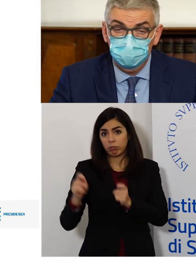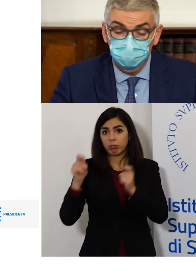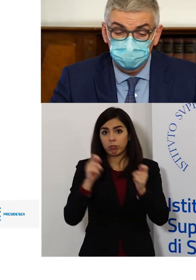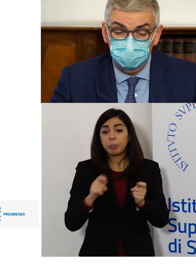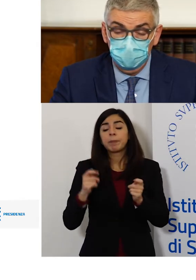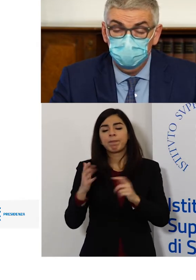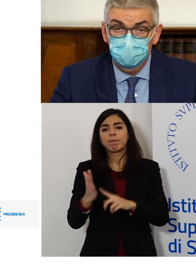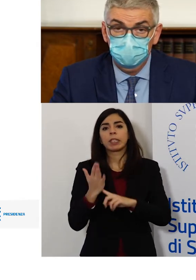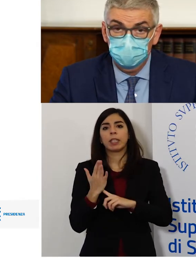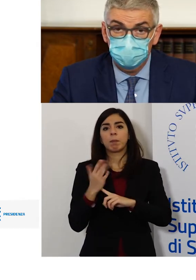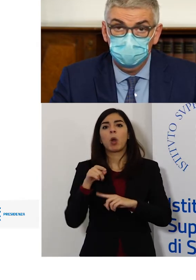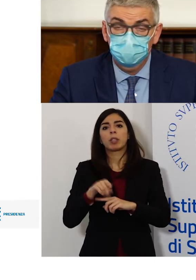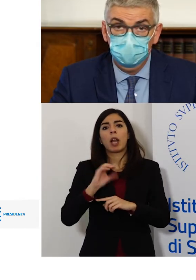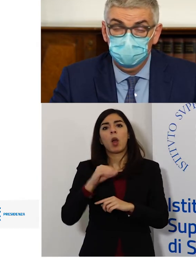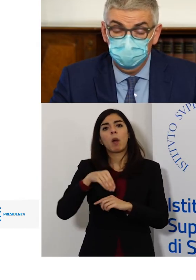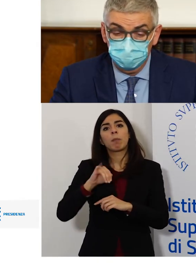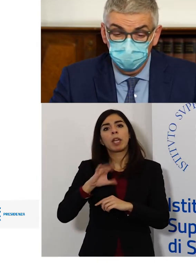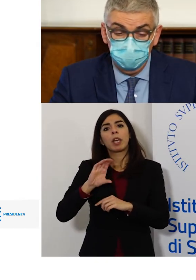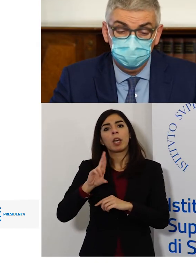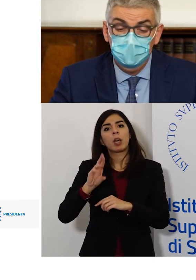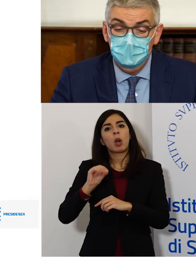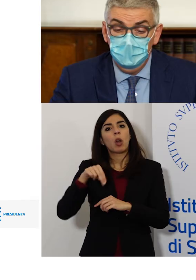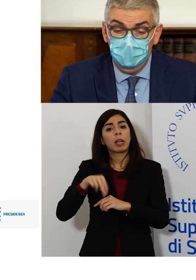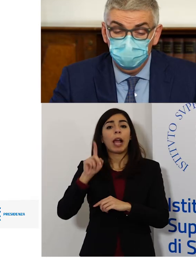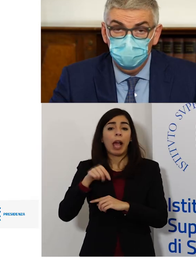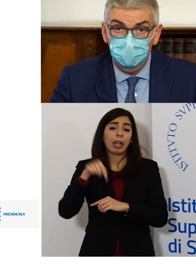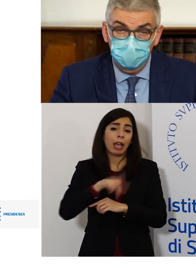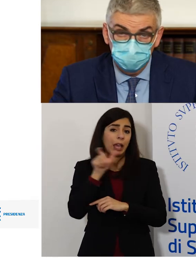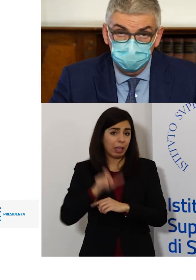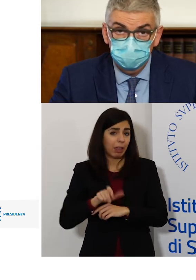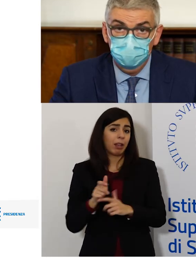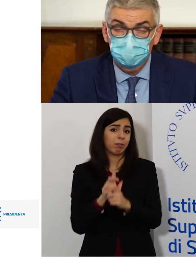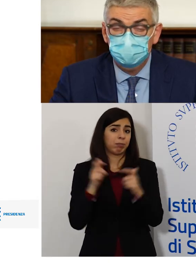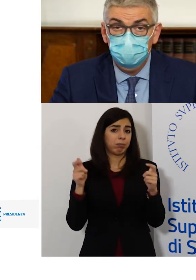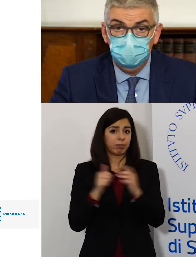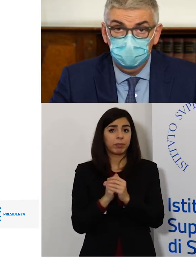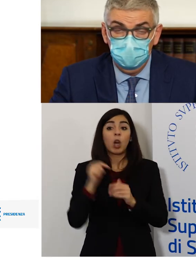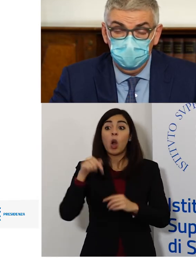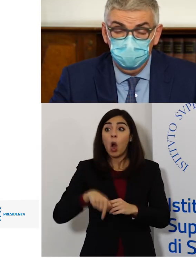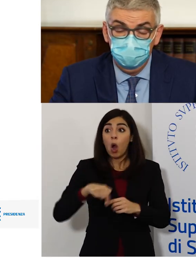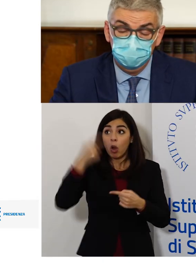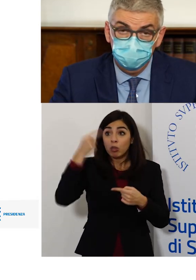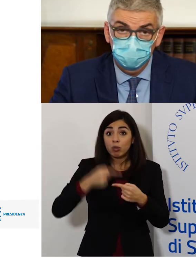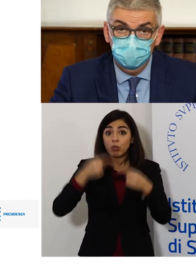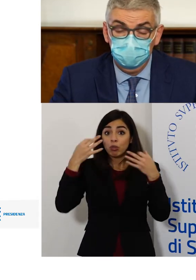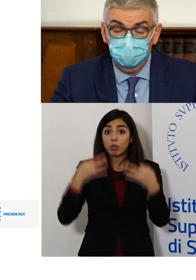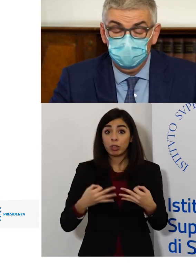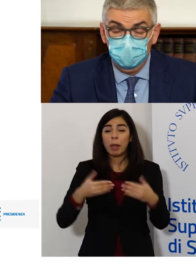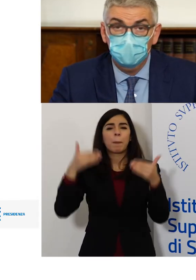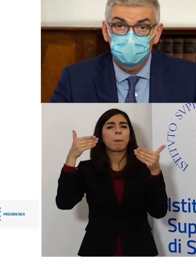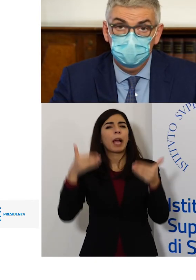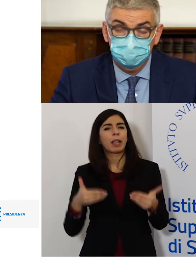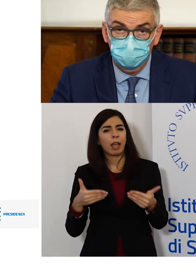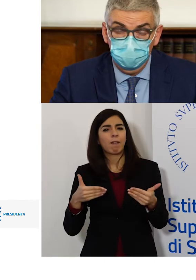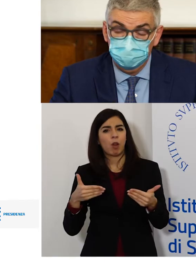sostanzialmente come stia crescendo anche nel nostro paese. Alla giornata di oggi, nella piattaforma